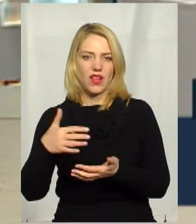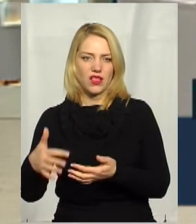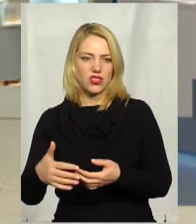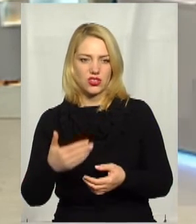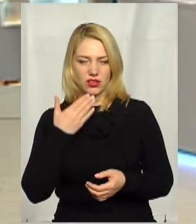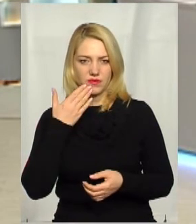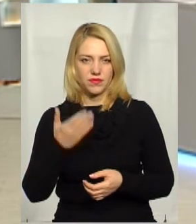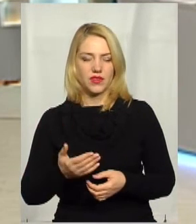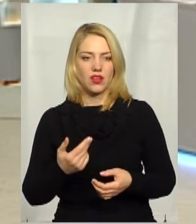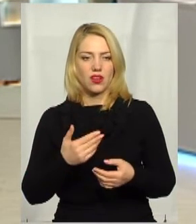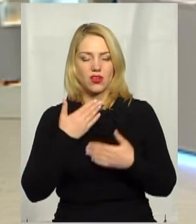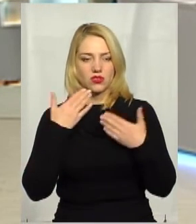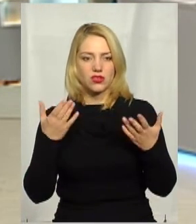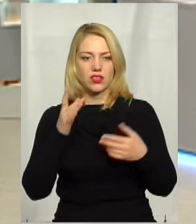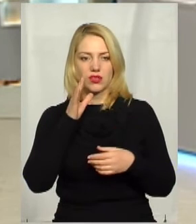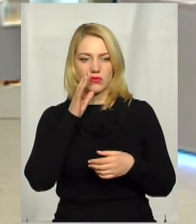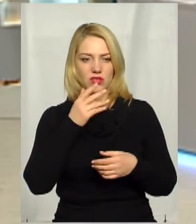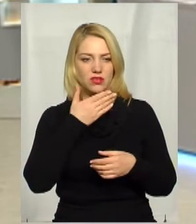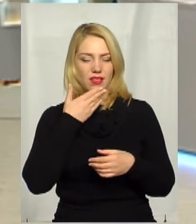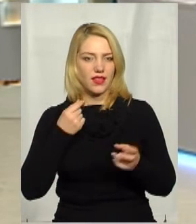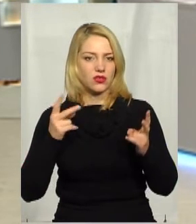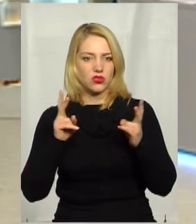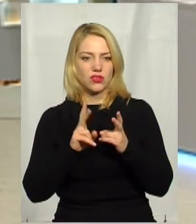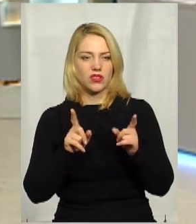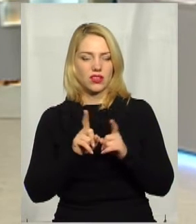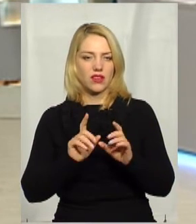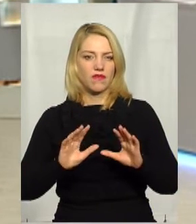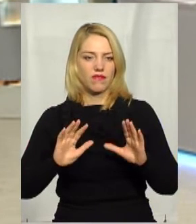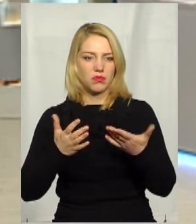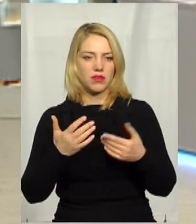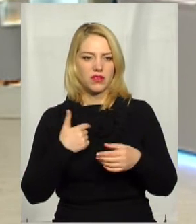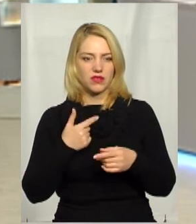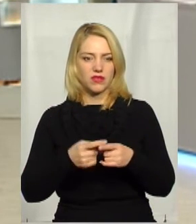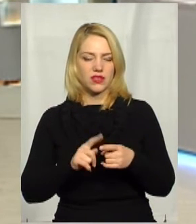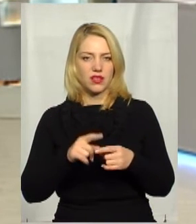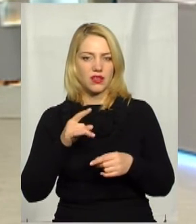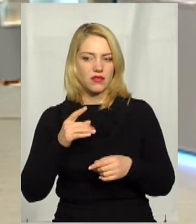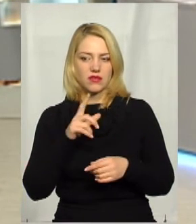останнім часом я, скажу чесно, не зустрічав таких випадків. Це,